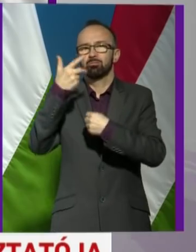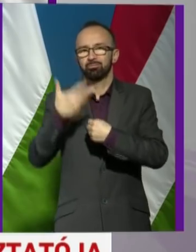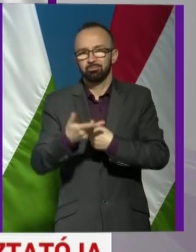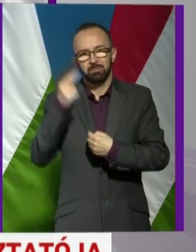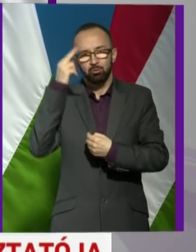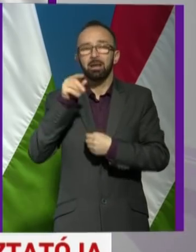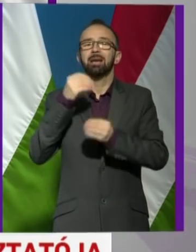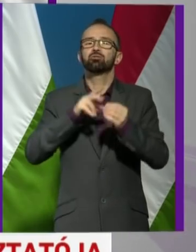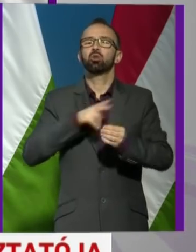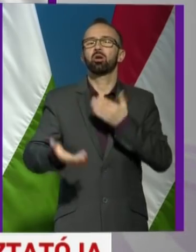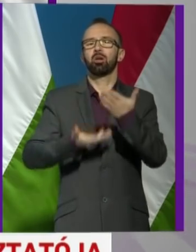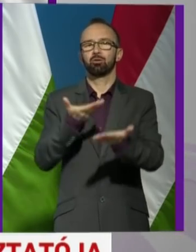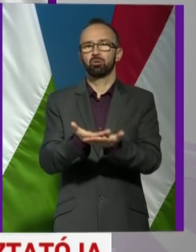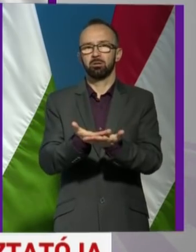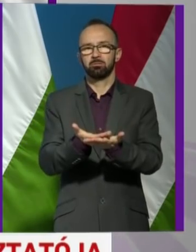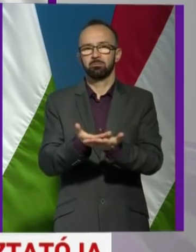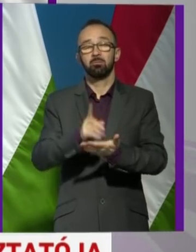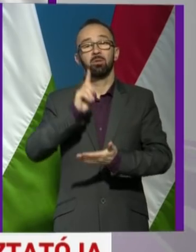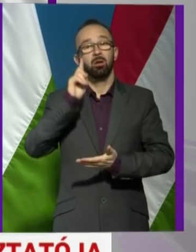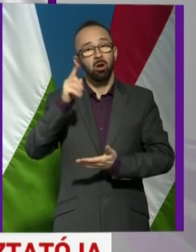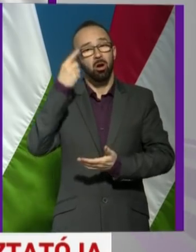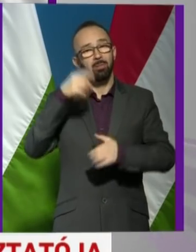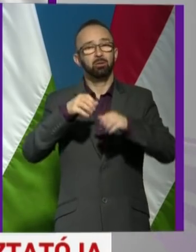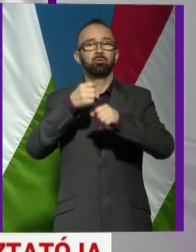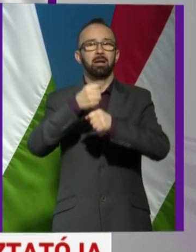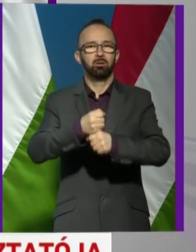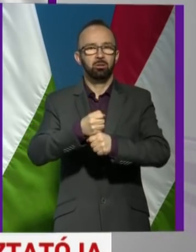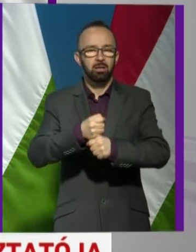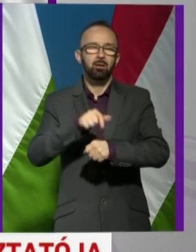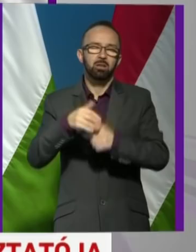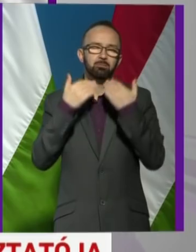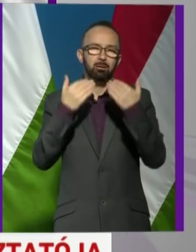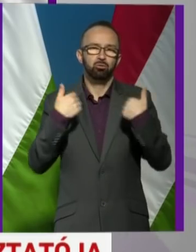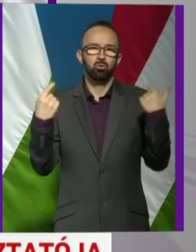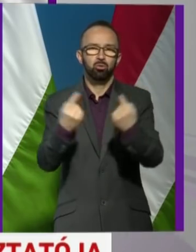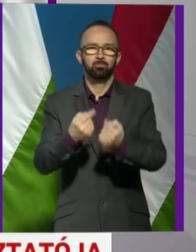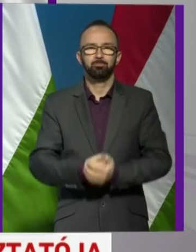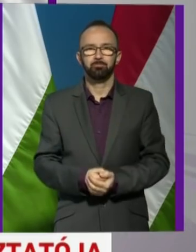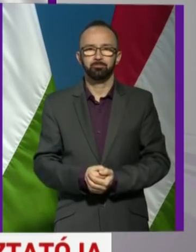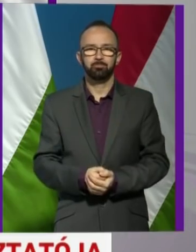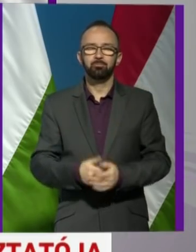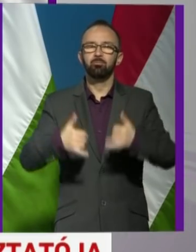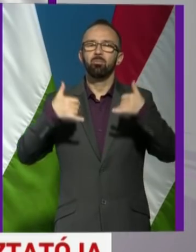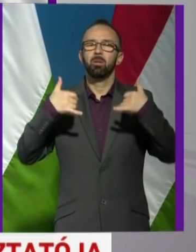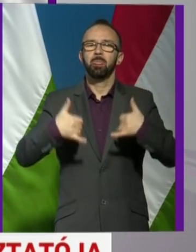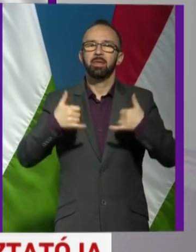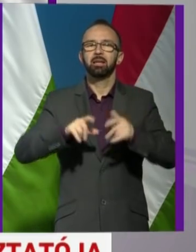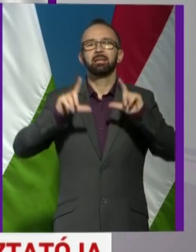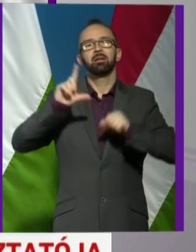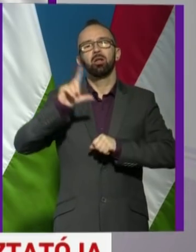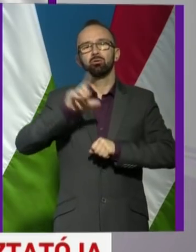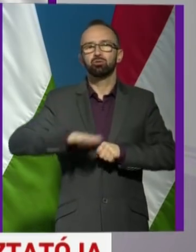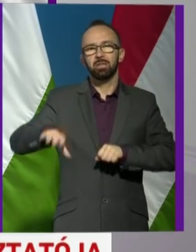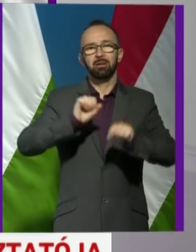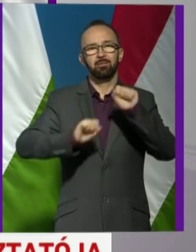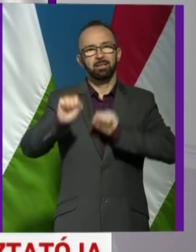javaslat részünkről, és amennyiben ezt meg tudják tartani, azt megköszönjük. A jelenlegi lakosság